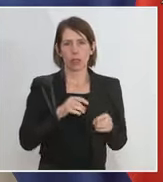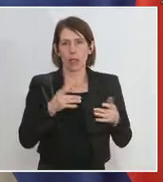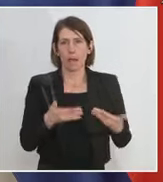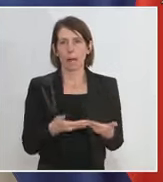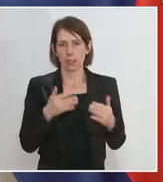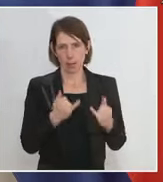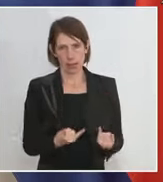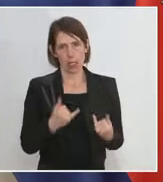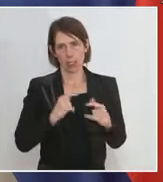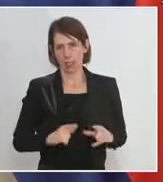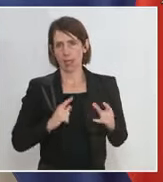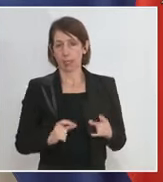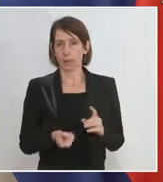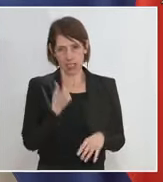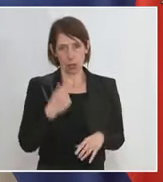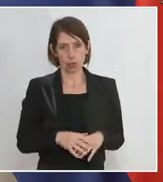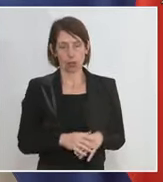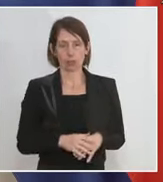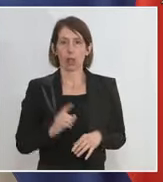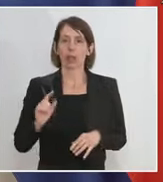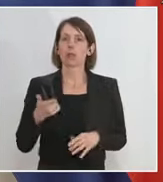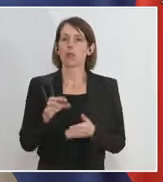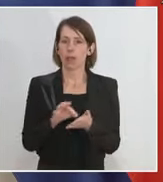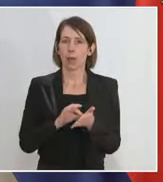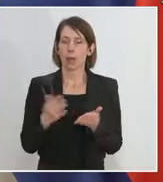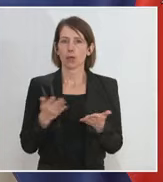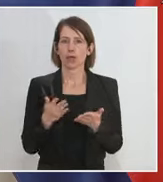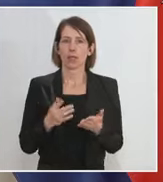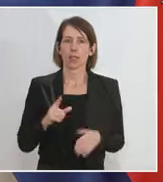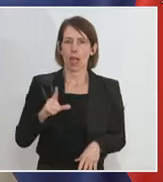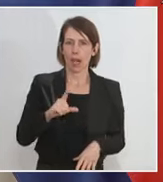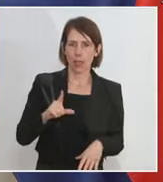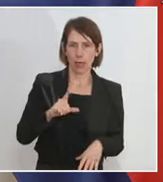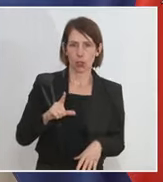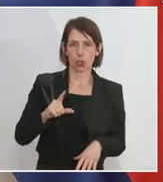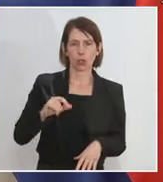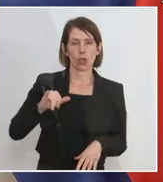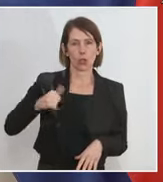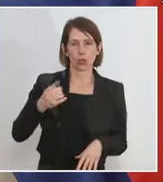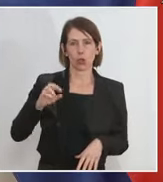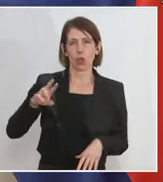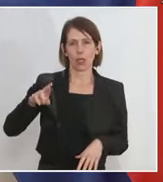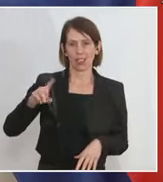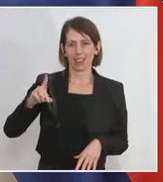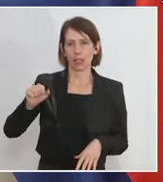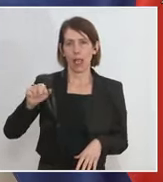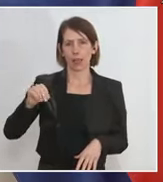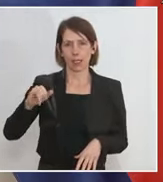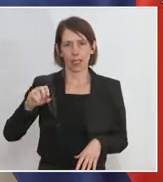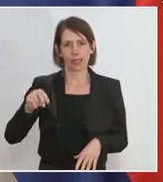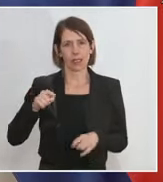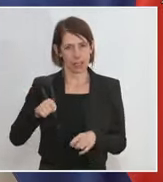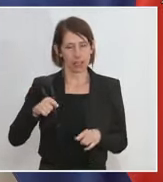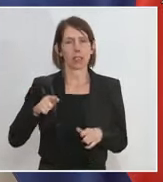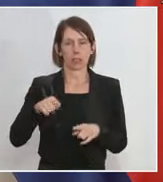leiden haben. Zweiter Punkt ist Libanon, Jordanien, je 2,5 Millionen für diese beiden Staaten. Das